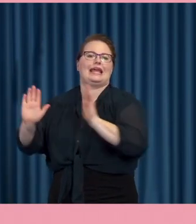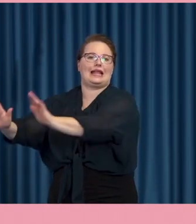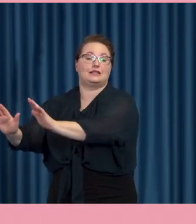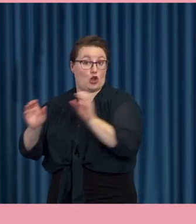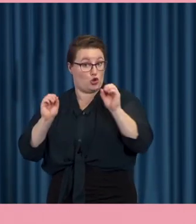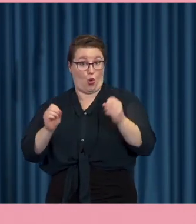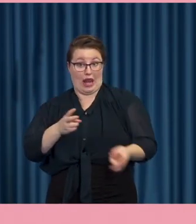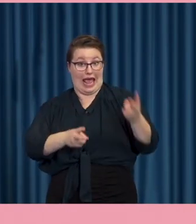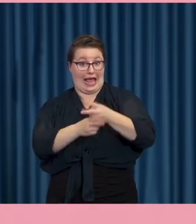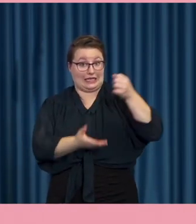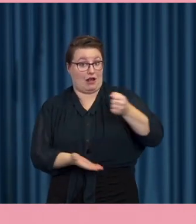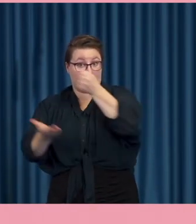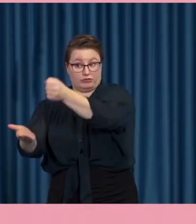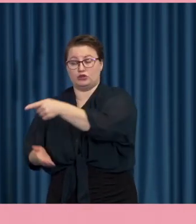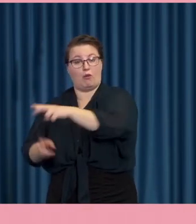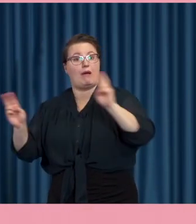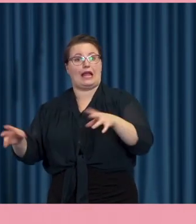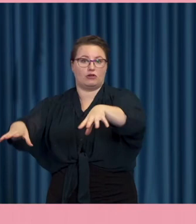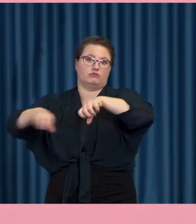extra resurser tar hela den.